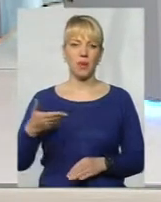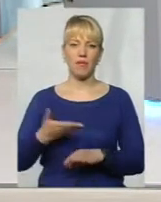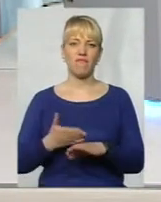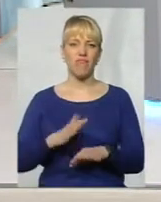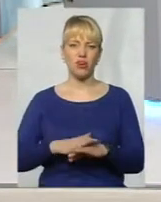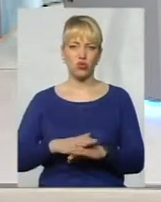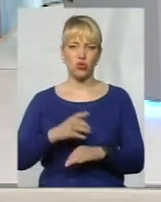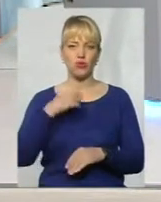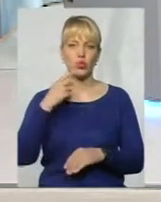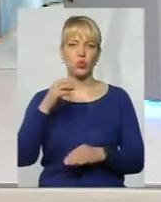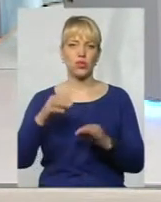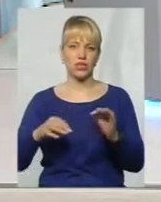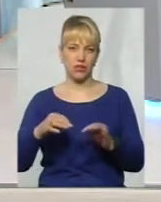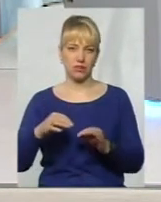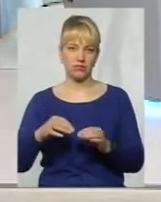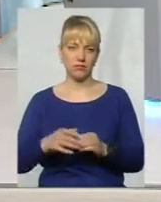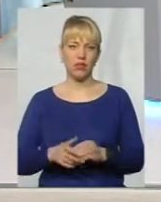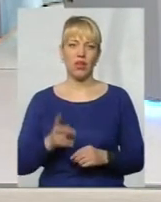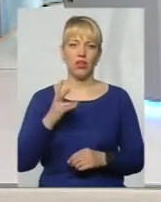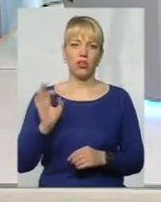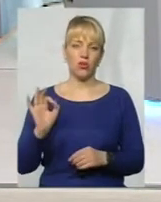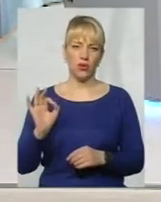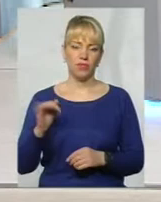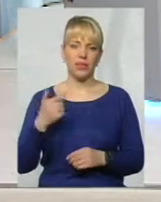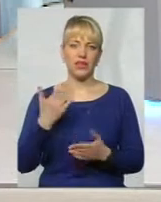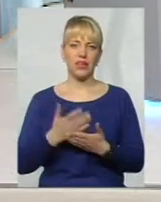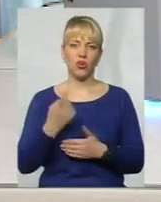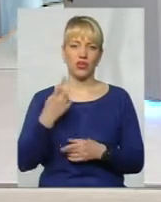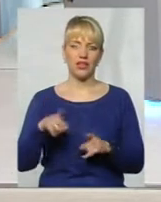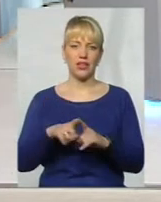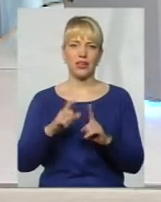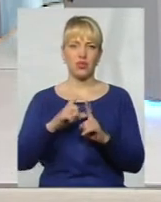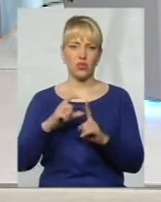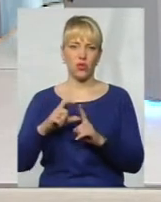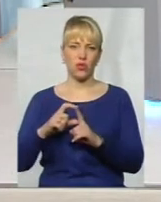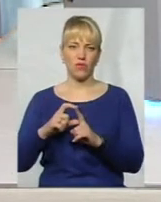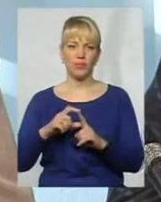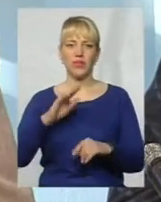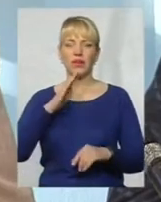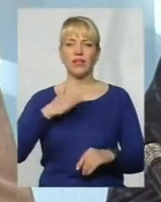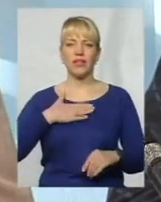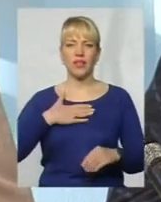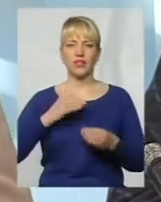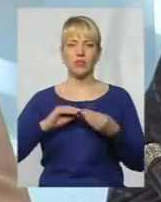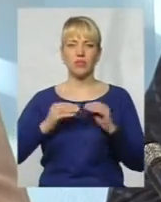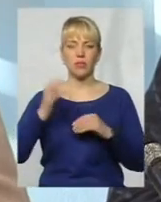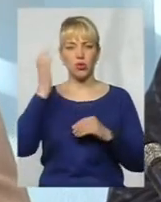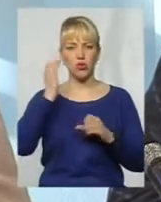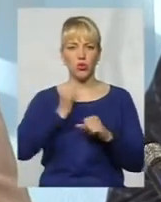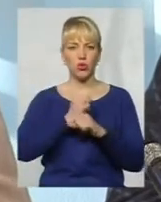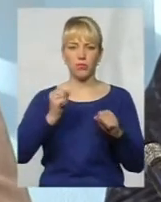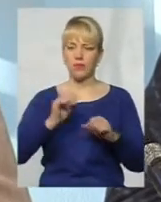судити, але є одне таке слово, що наші проблеми Чорнобильські не